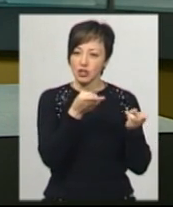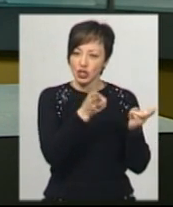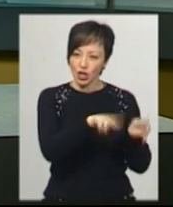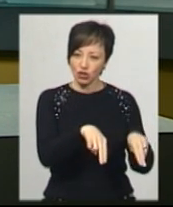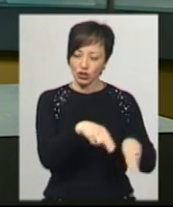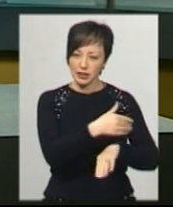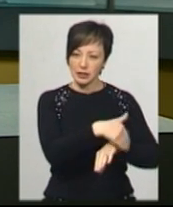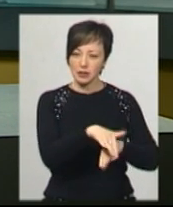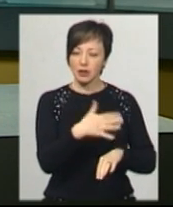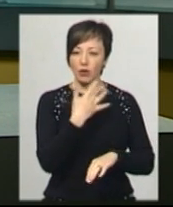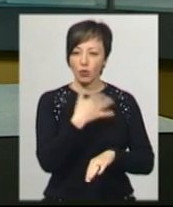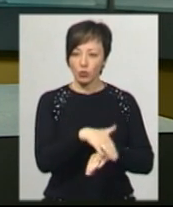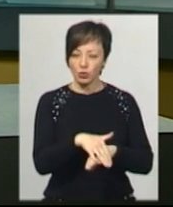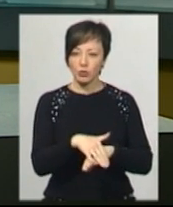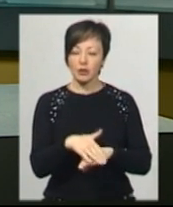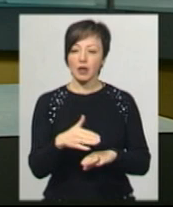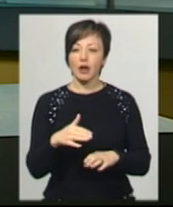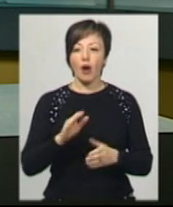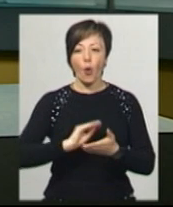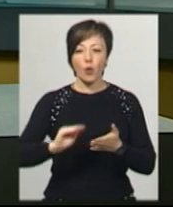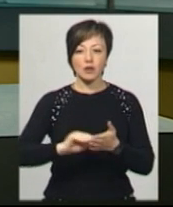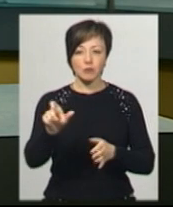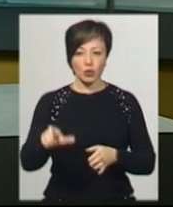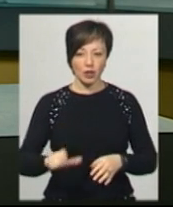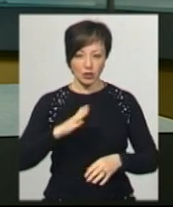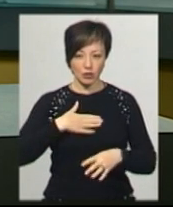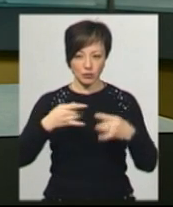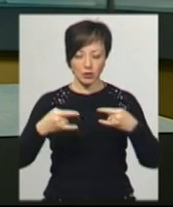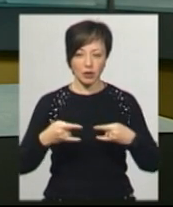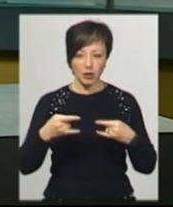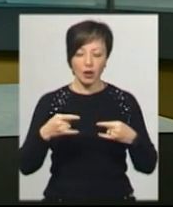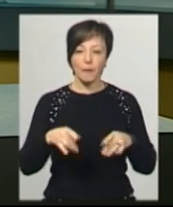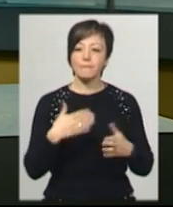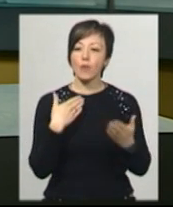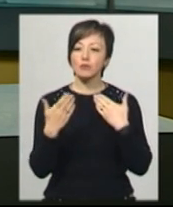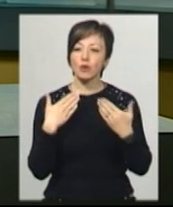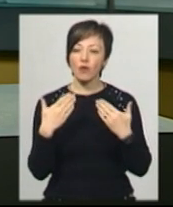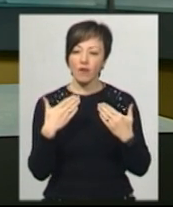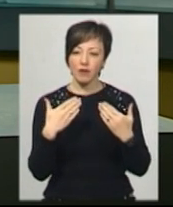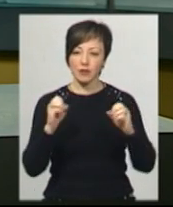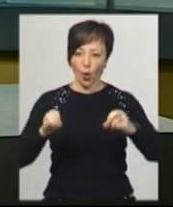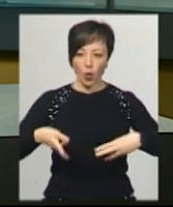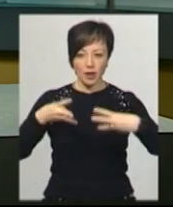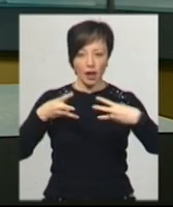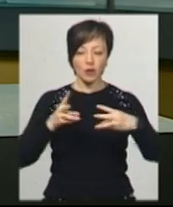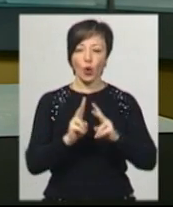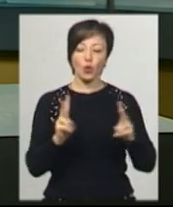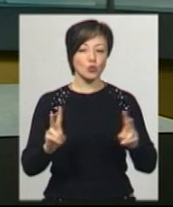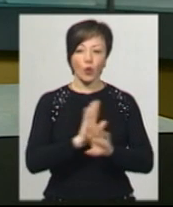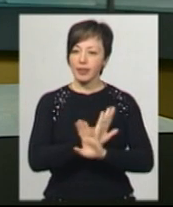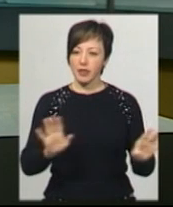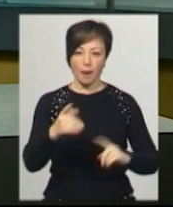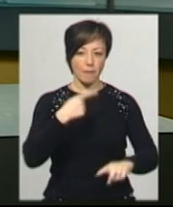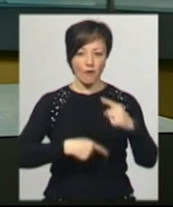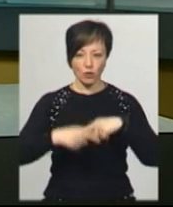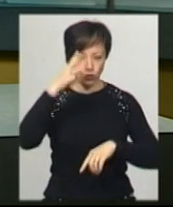залишитися по той бік кордону. Кореспондент Суспільного ЮАП «Оділля» Андрій Гумений поспілкувався онлайн з тими, хто не повернувся